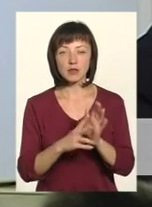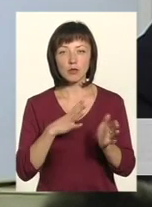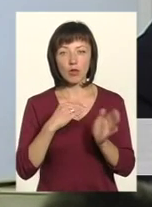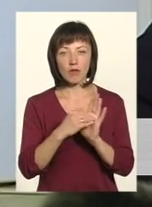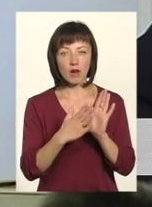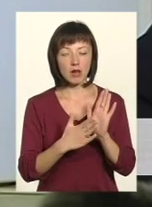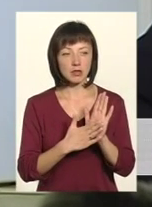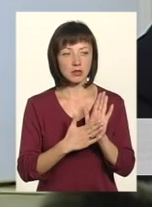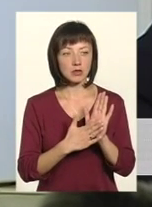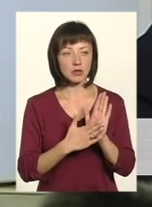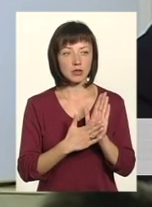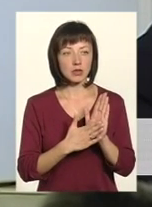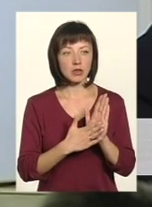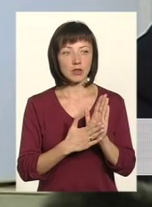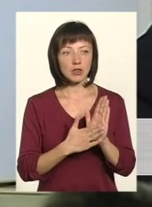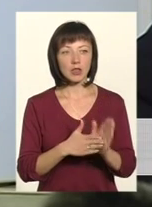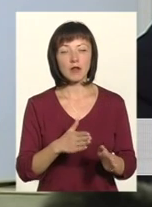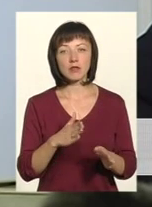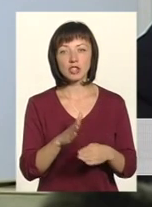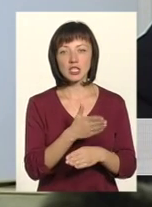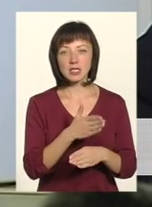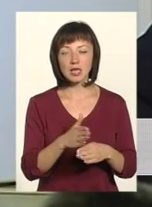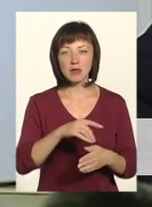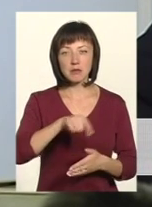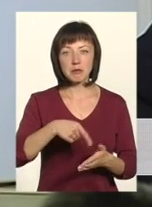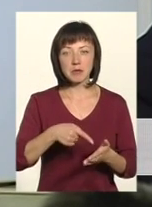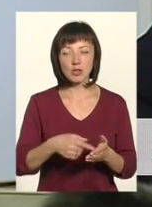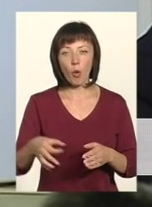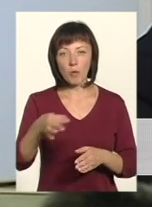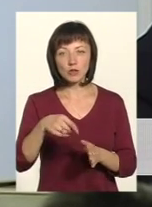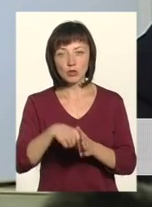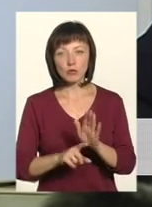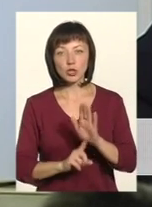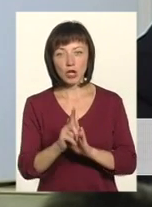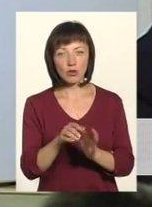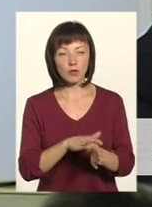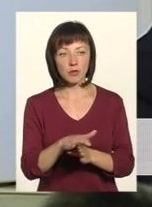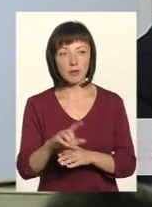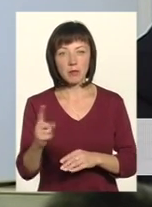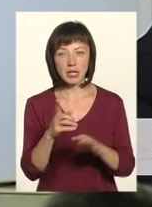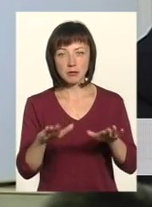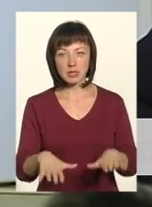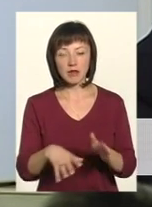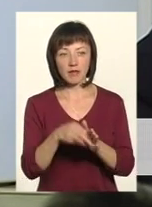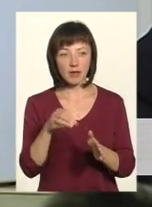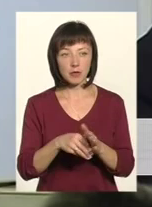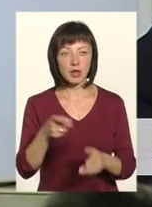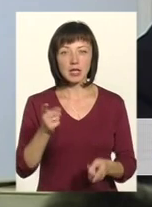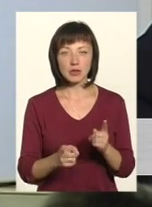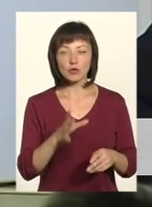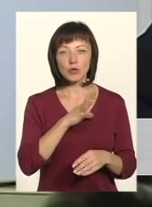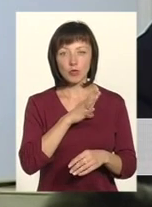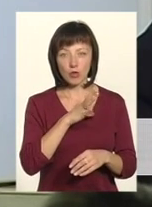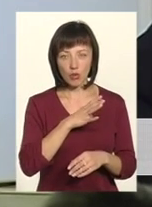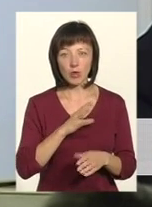вказано частині міст обласного значення, про те, що спочатку відбуваються перші місцеві вибори, це дійсно було в тілі